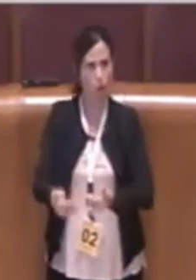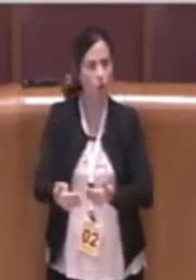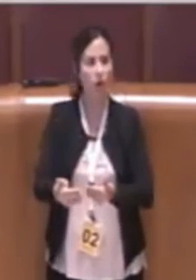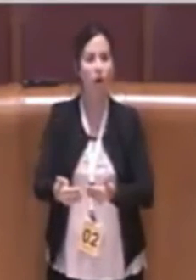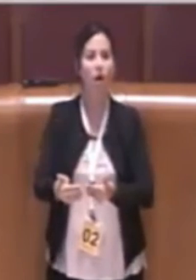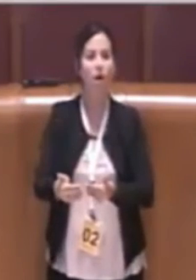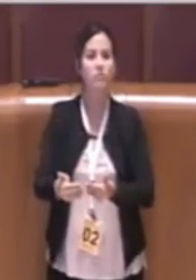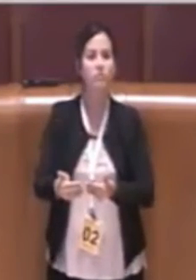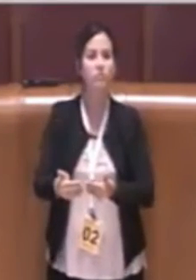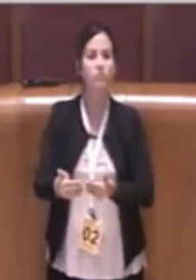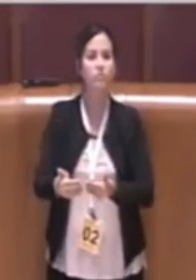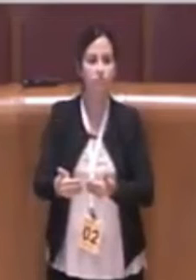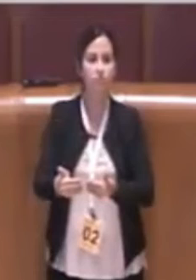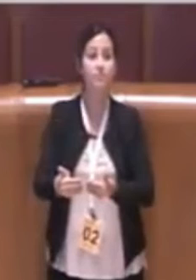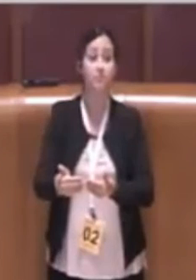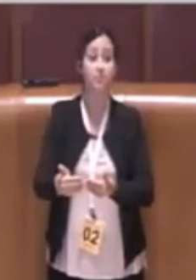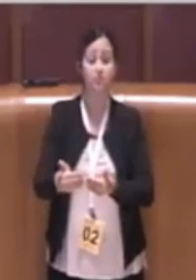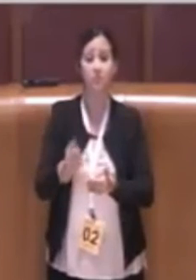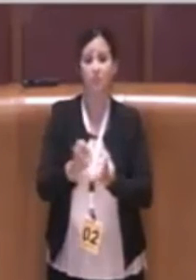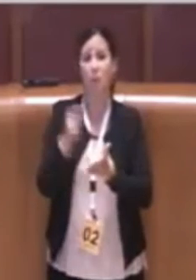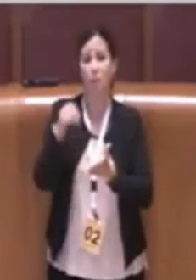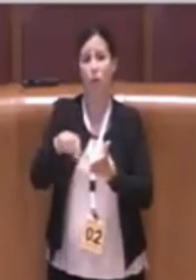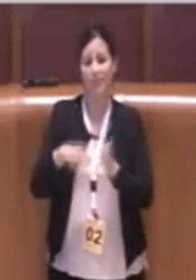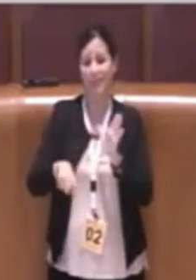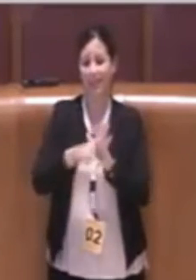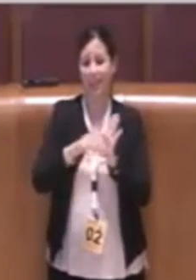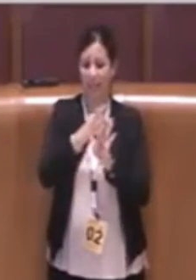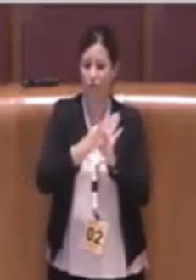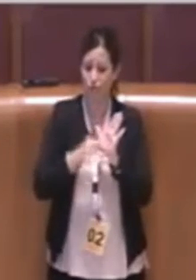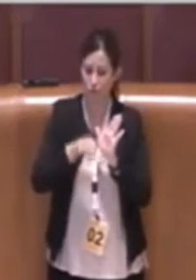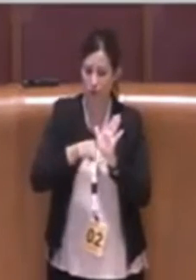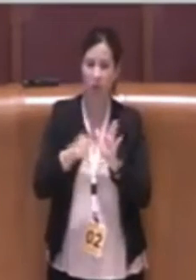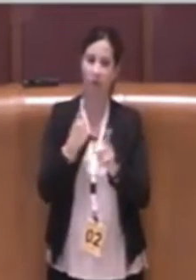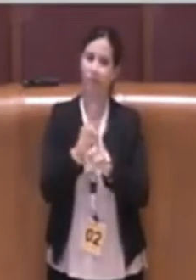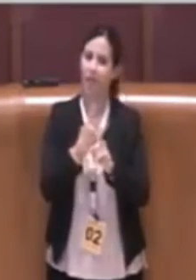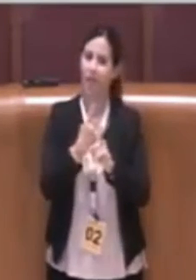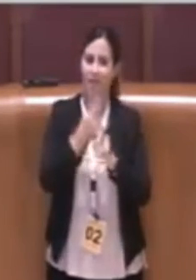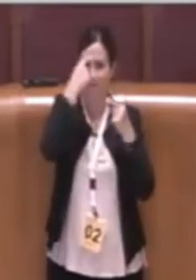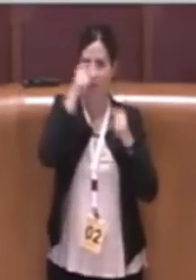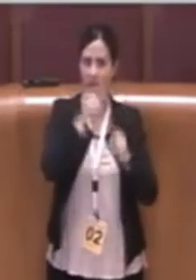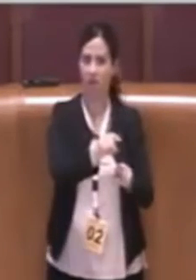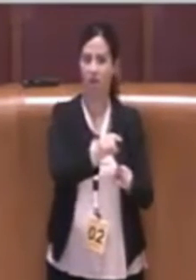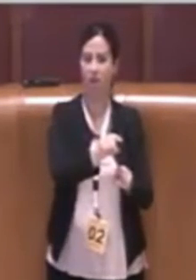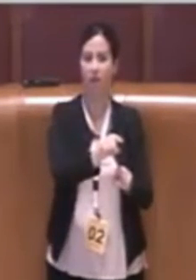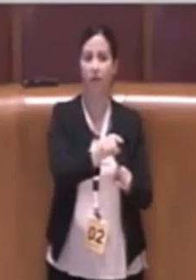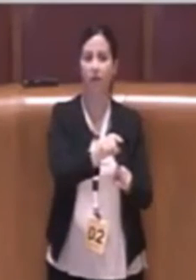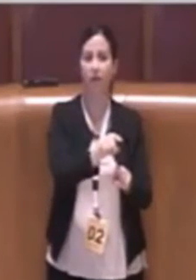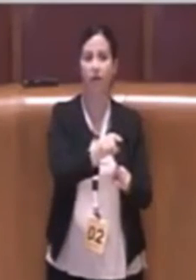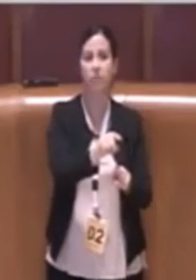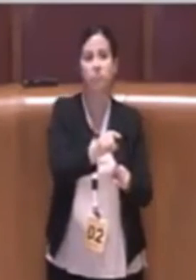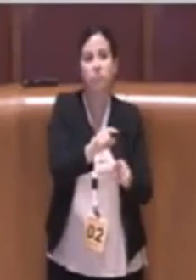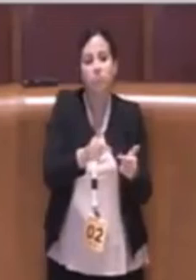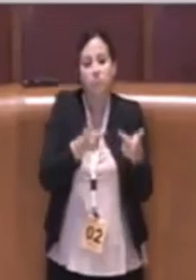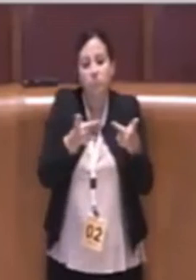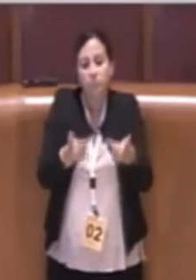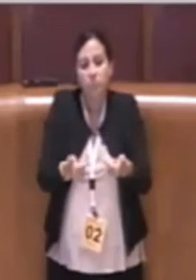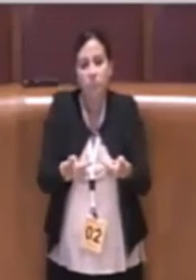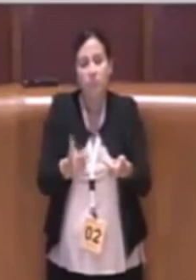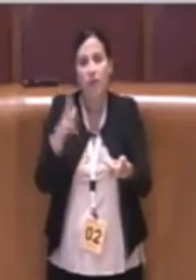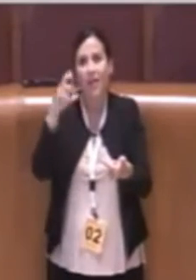intervento normativo che possa definire e perimetrare meglio